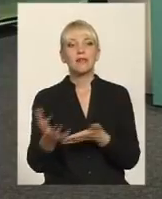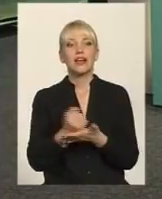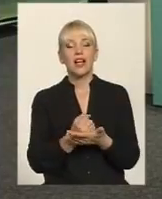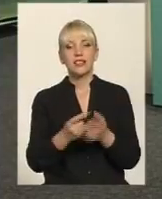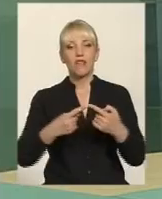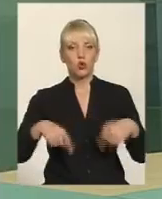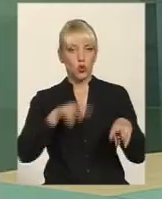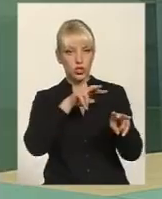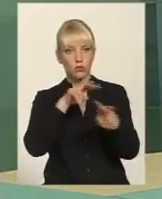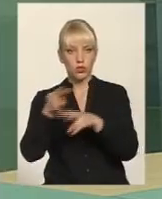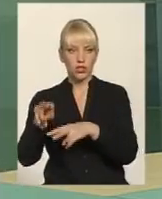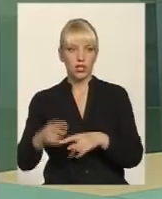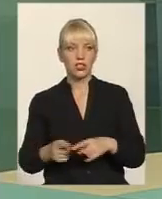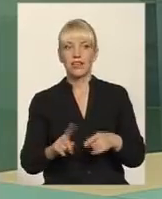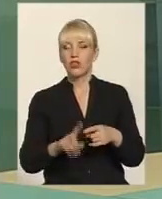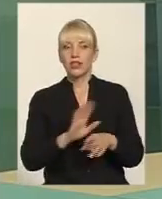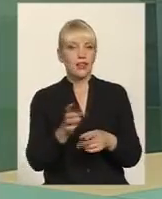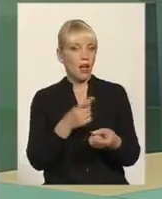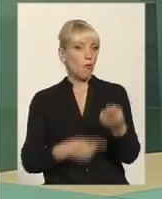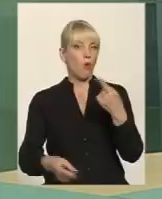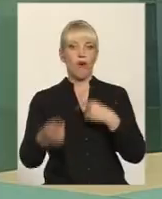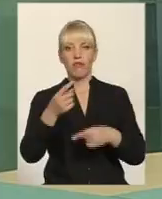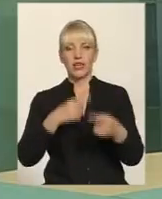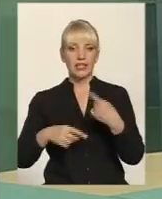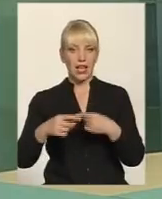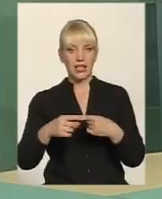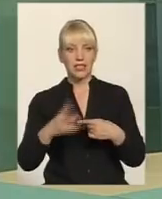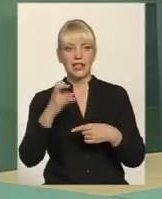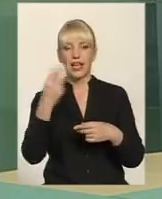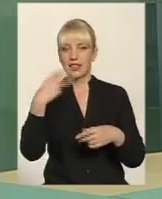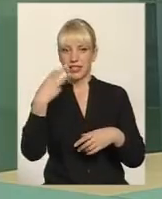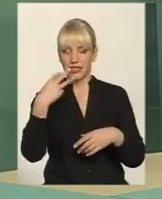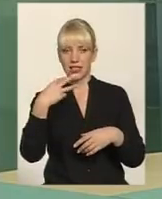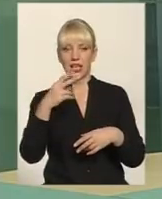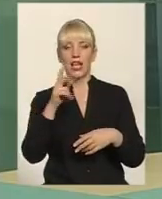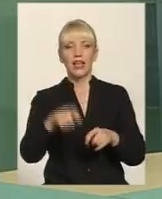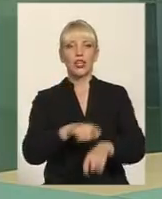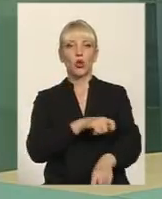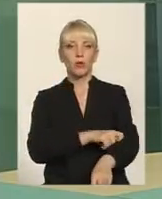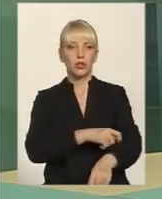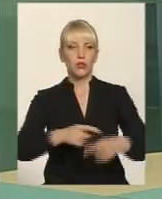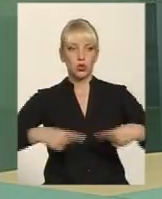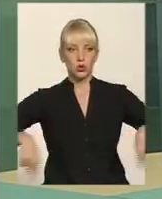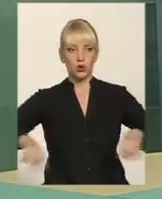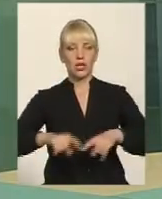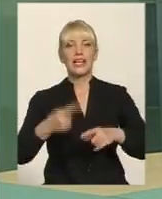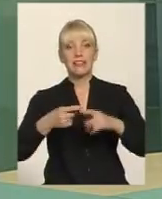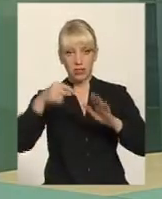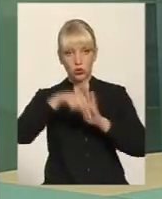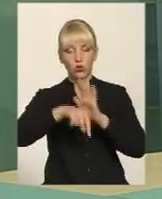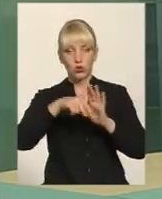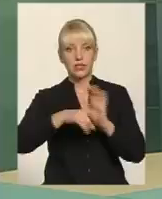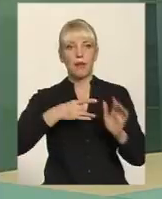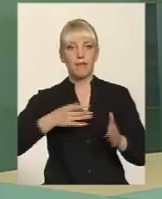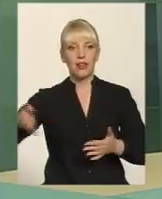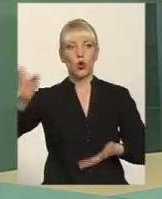Вони ж не повертаються таким самим обсягом на безпосередньо цю 30-ти кілометрову зону. Вона якраз в мене на окрузі. Вона стосується Білорівського, З'яснівського і